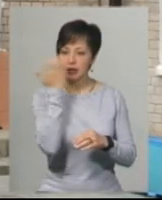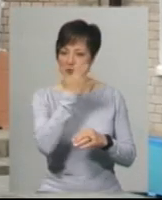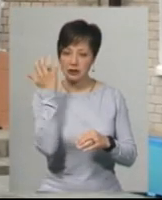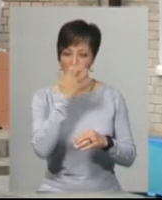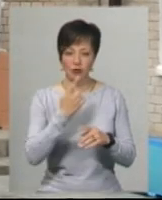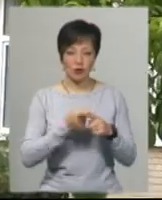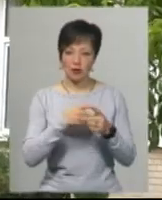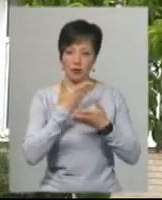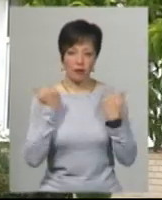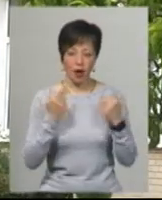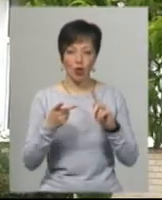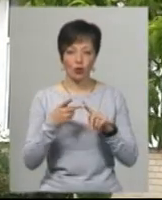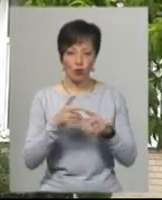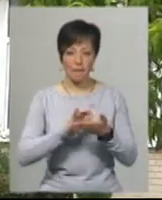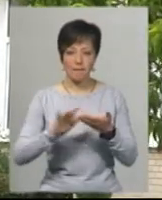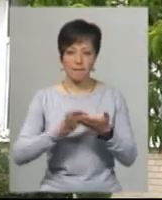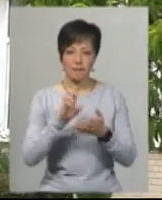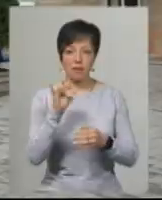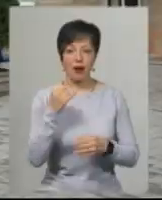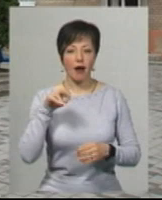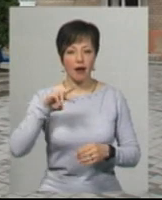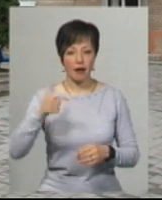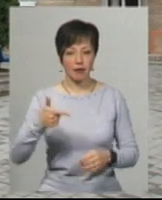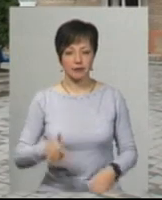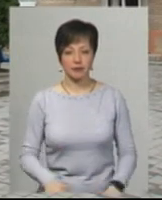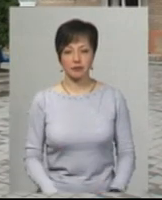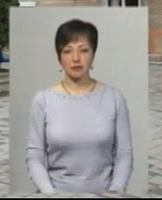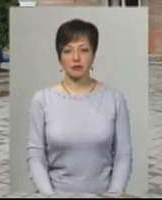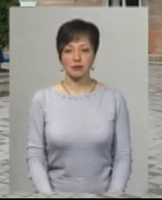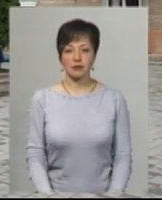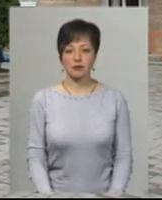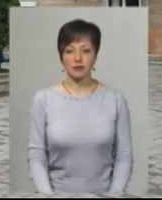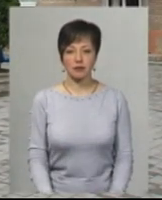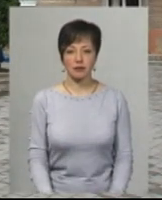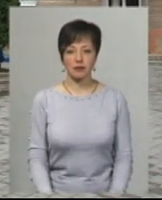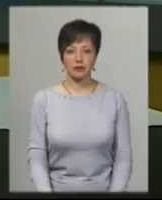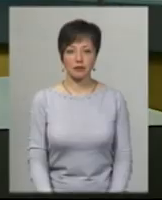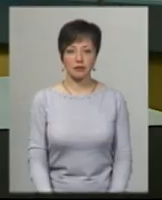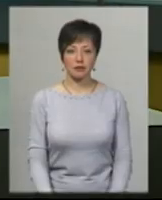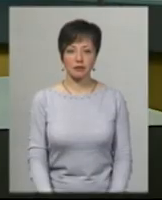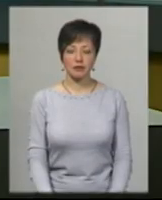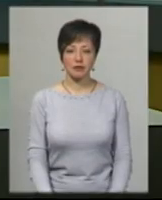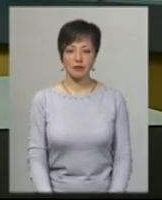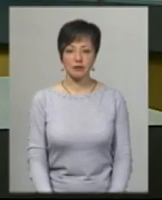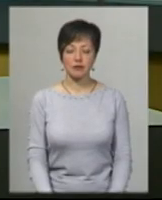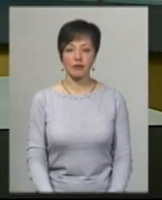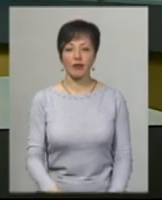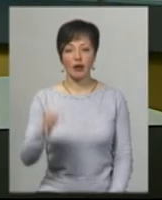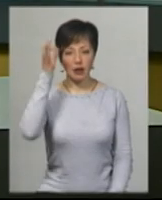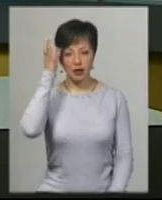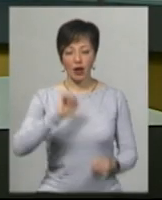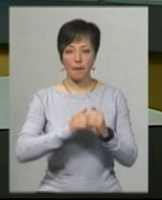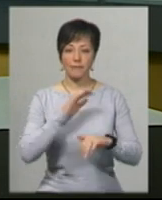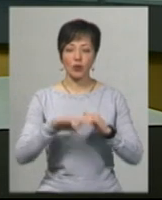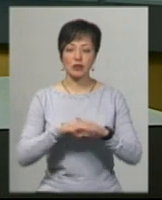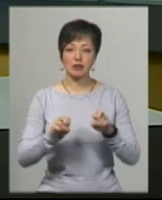складатимуть ЗНО за тестами шрифтом Брайла. Світлана Поробок, Іван Мовчан. Новини на Суспільному. Хмельниччина. Нагадаю, Кам'янець